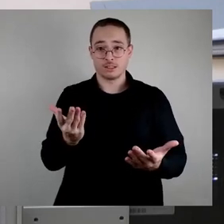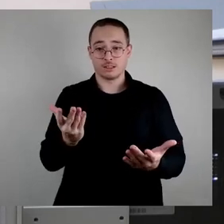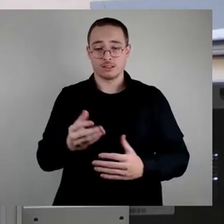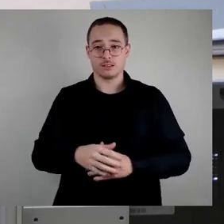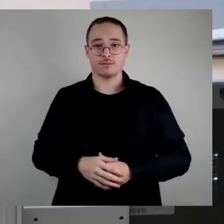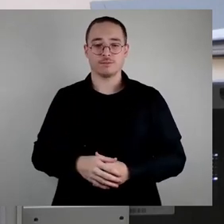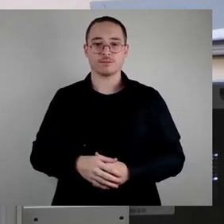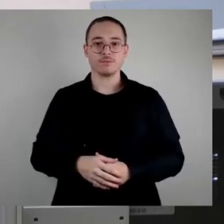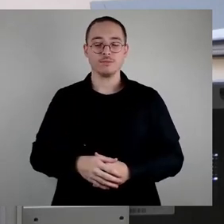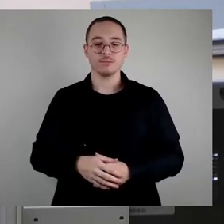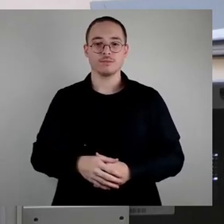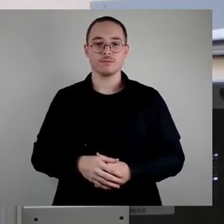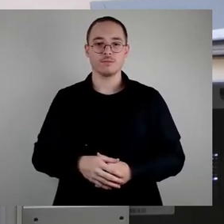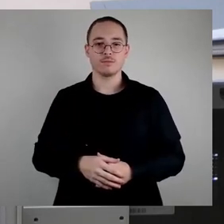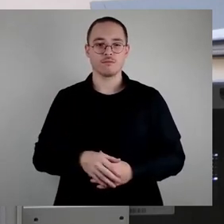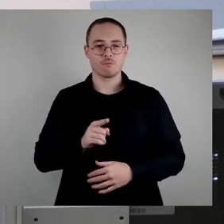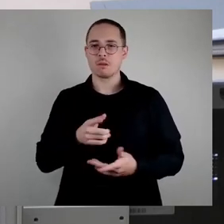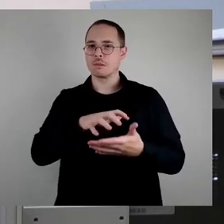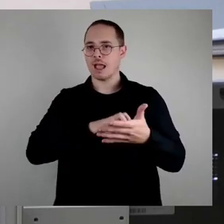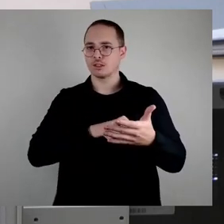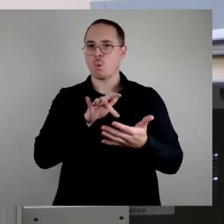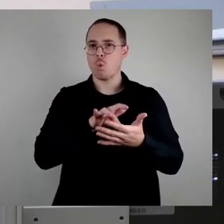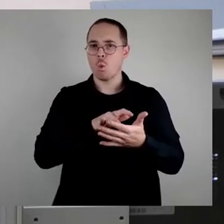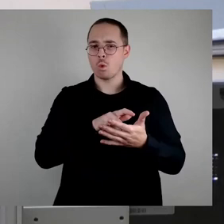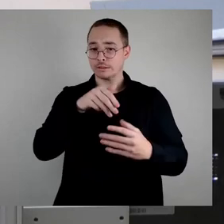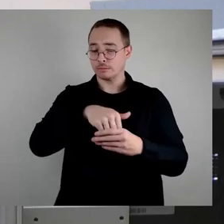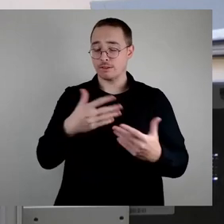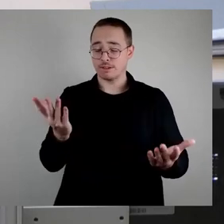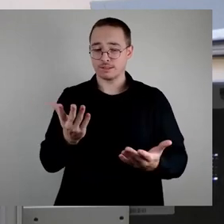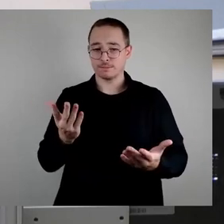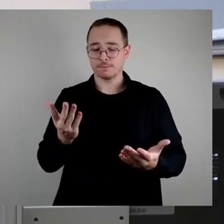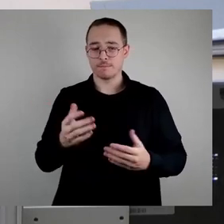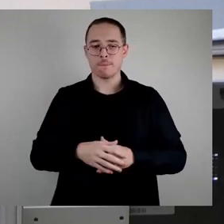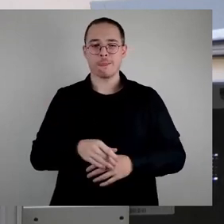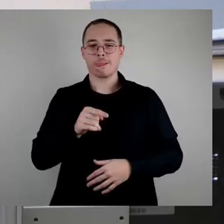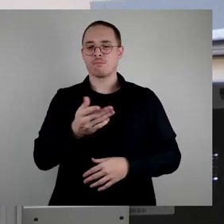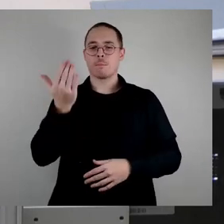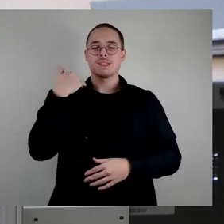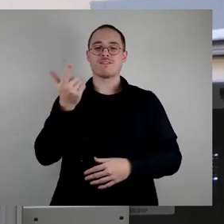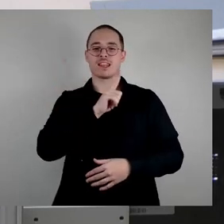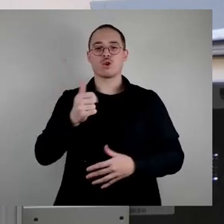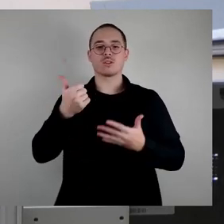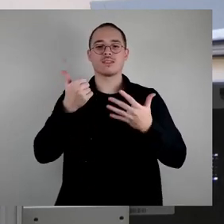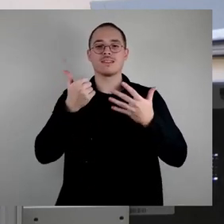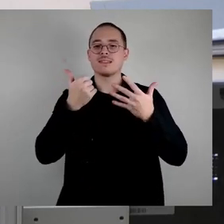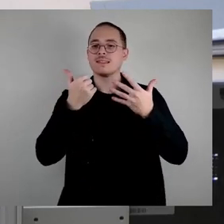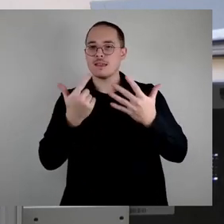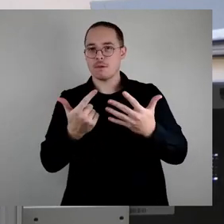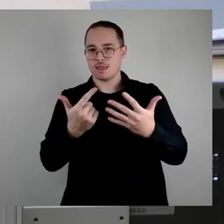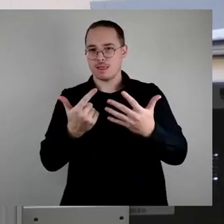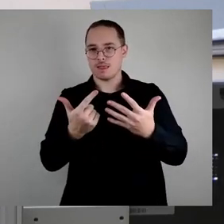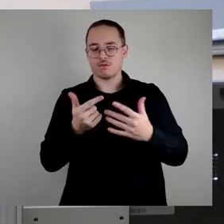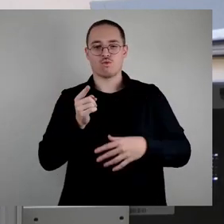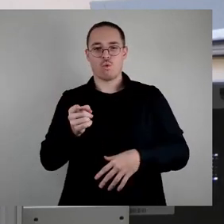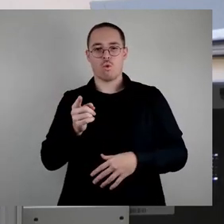Im Begründungstext heißt es, dass die Richtlinie 2007-60 der EG im Prinzip